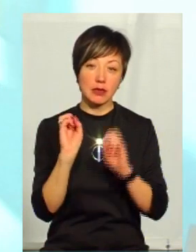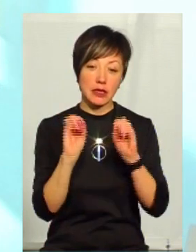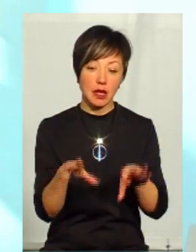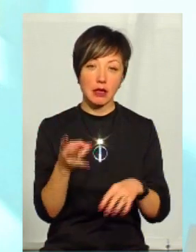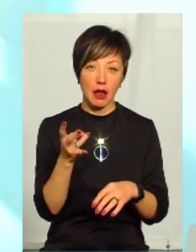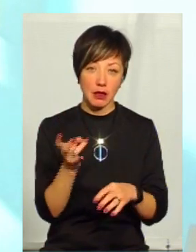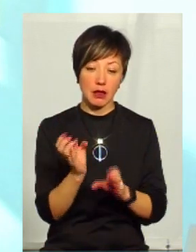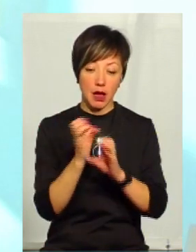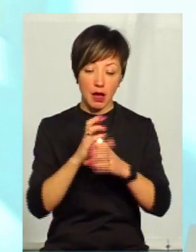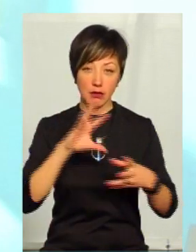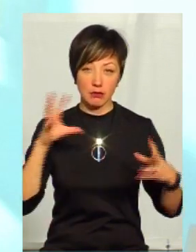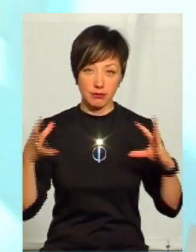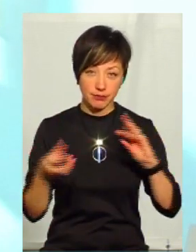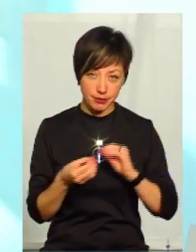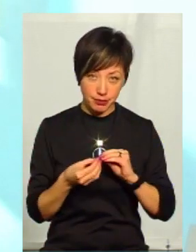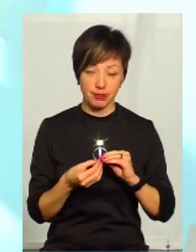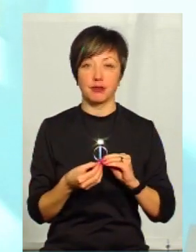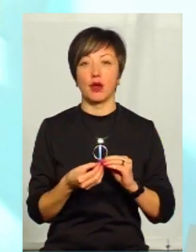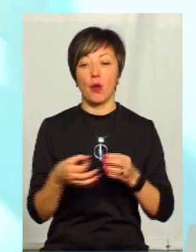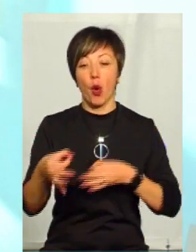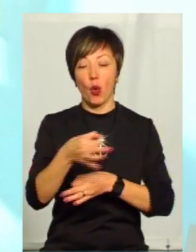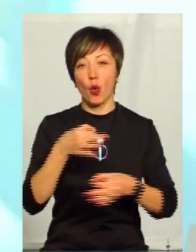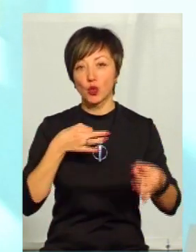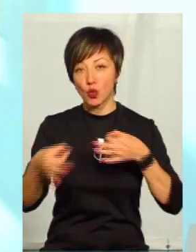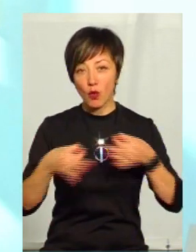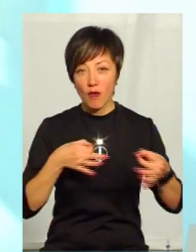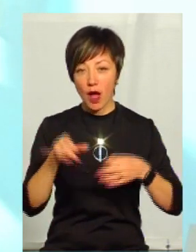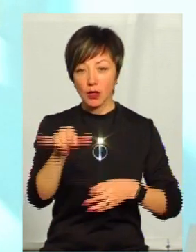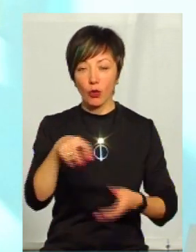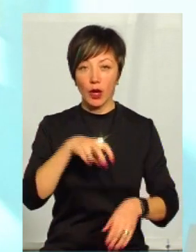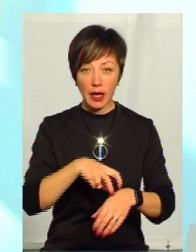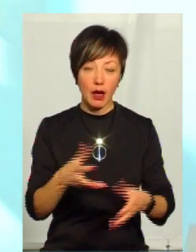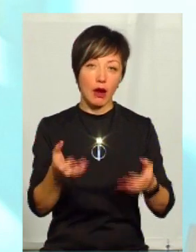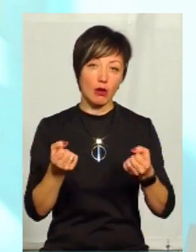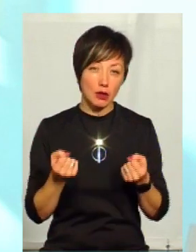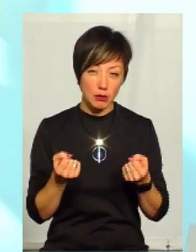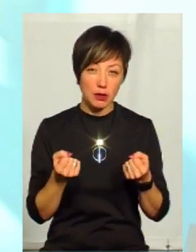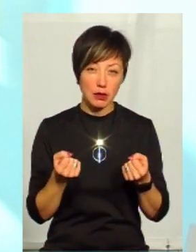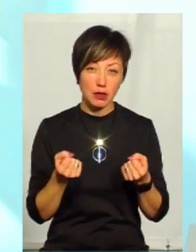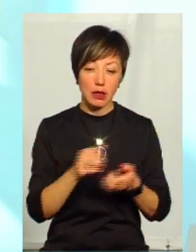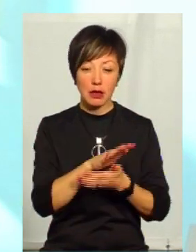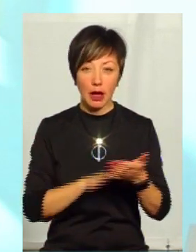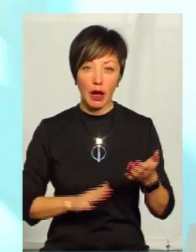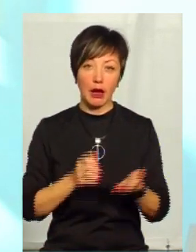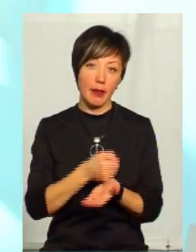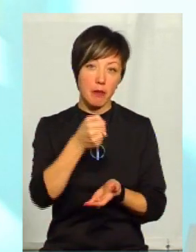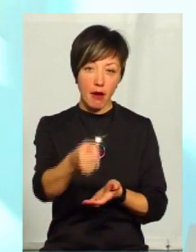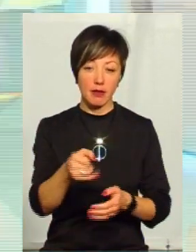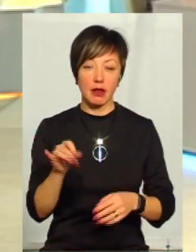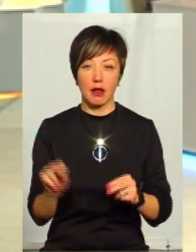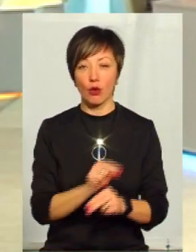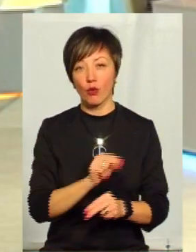необхідні аналізи, отримати результат про консультувацію у лікаря і отримати далі направлення на